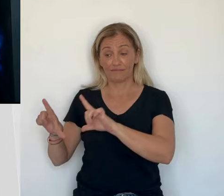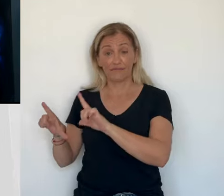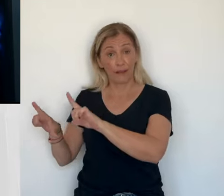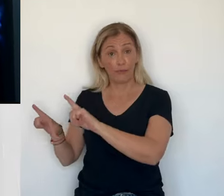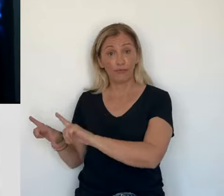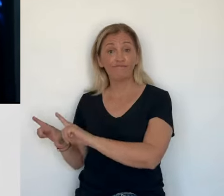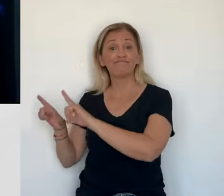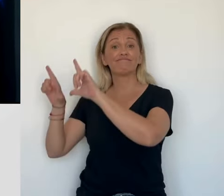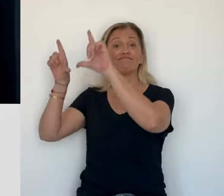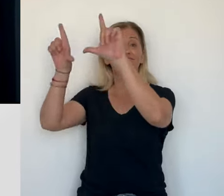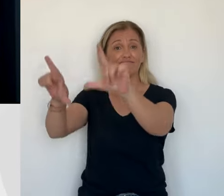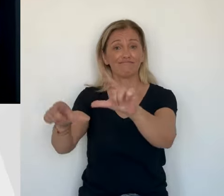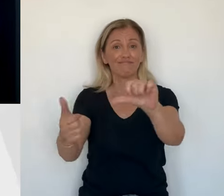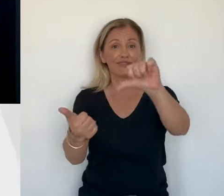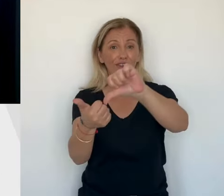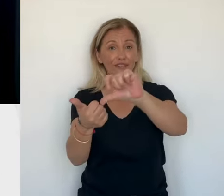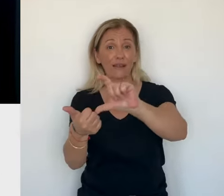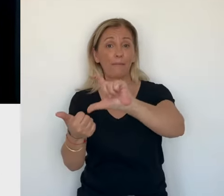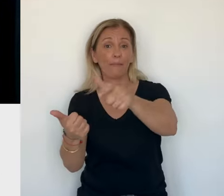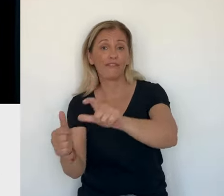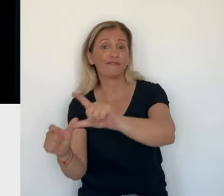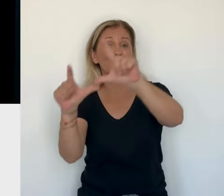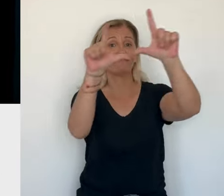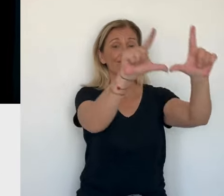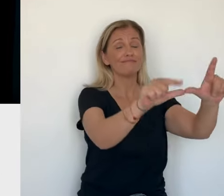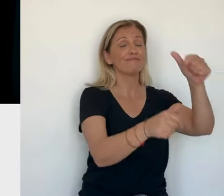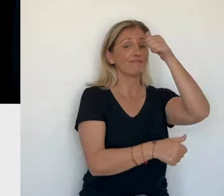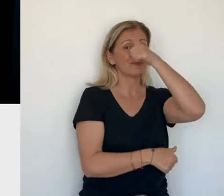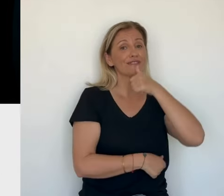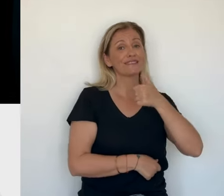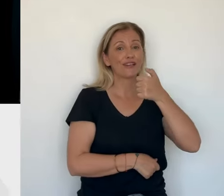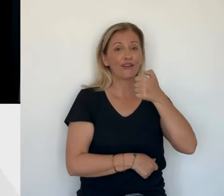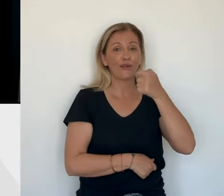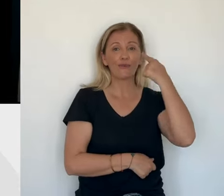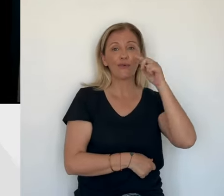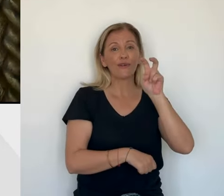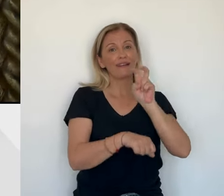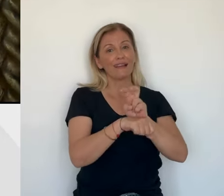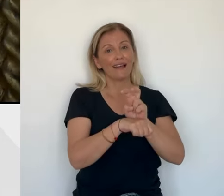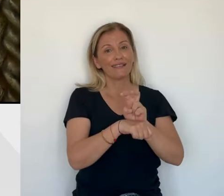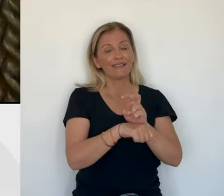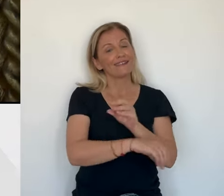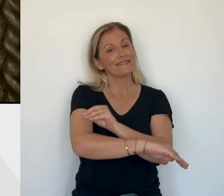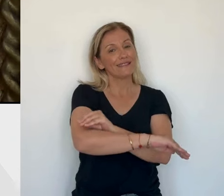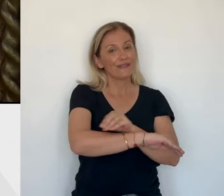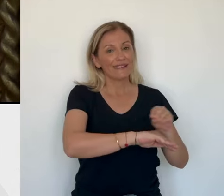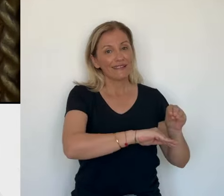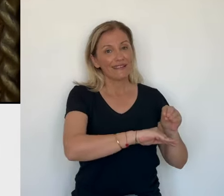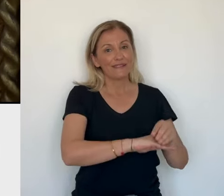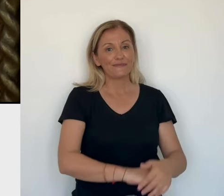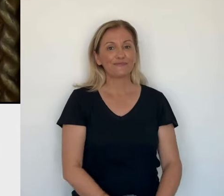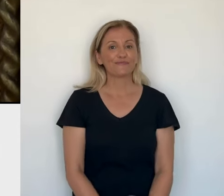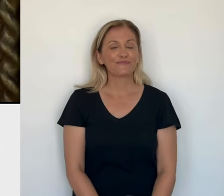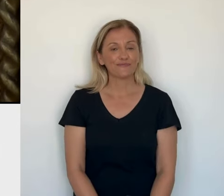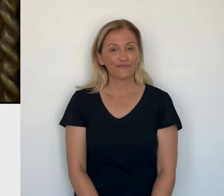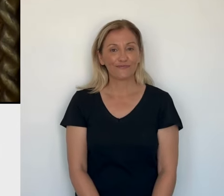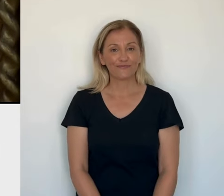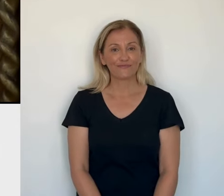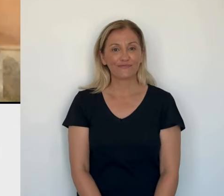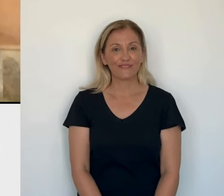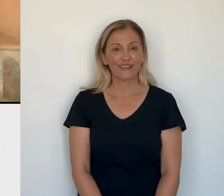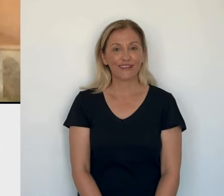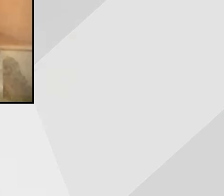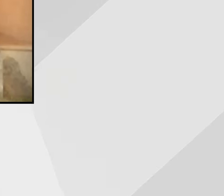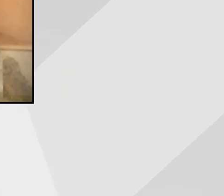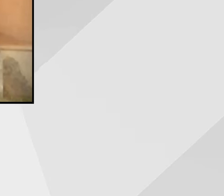tableau représente la Vierge tenant un enfant dans ses bras autour de quatre anges musiciens. Ce tableau devrait rejoindre ensuite Corté et le musée de